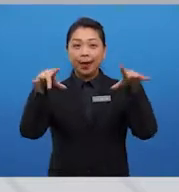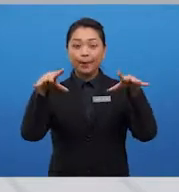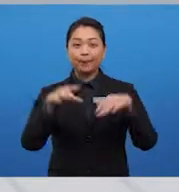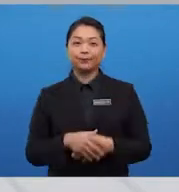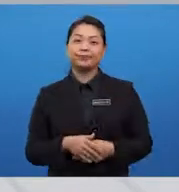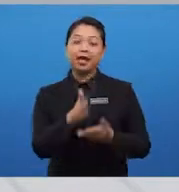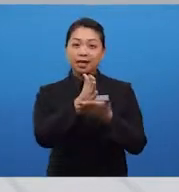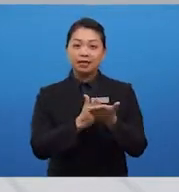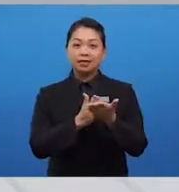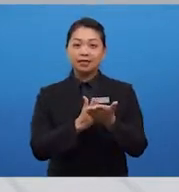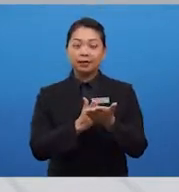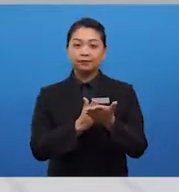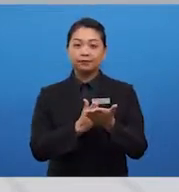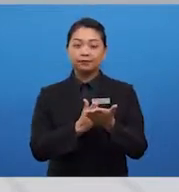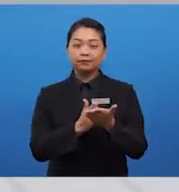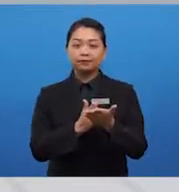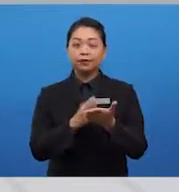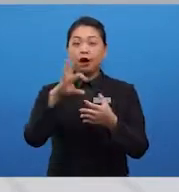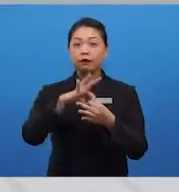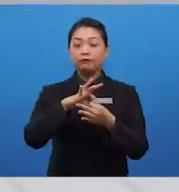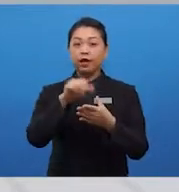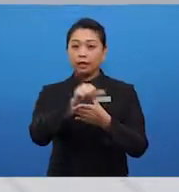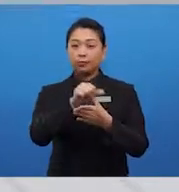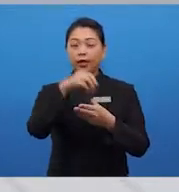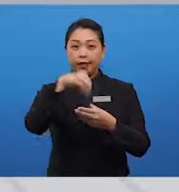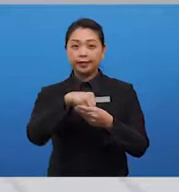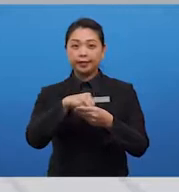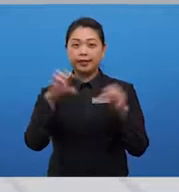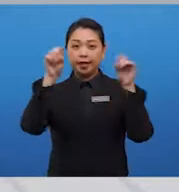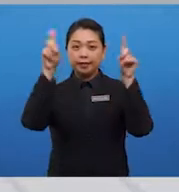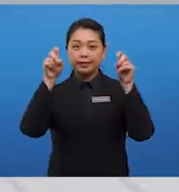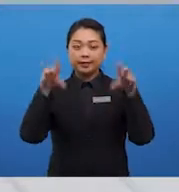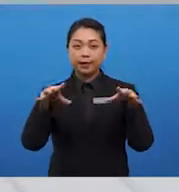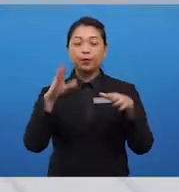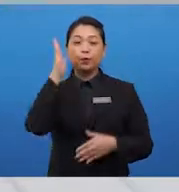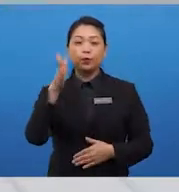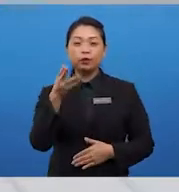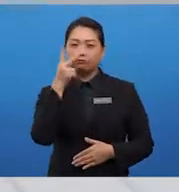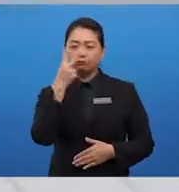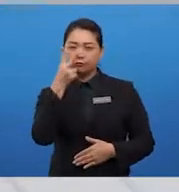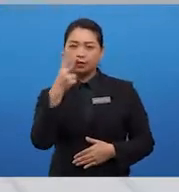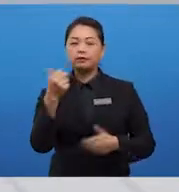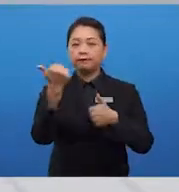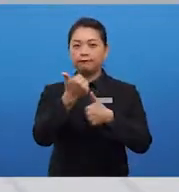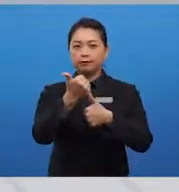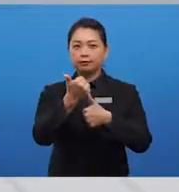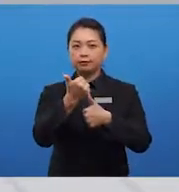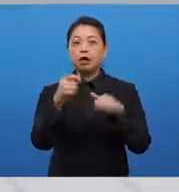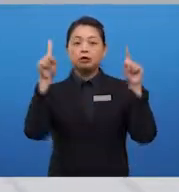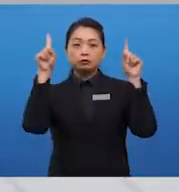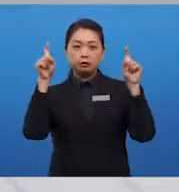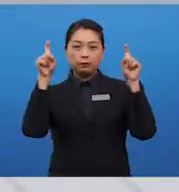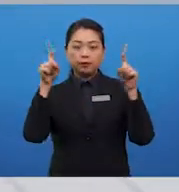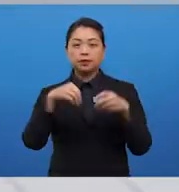aspek menulis yang kita akan mencari kemahiran hari adalah topik